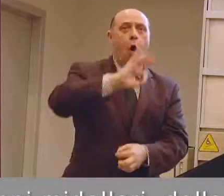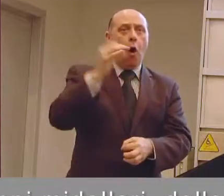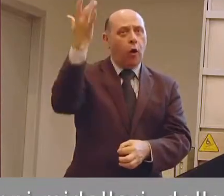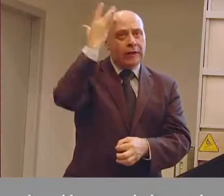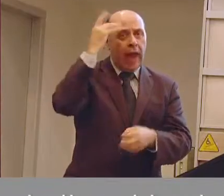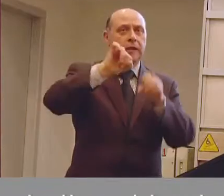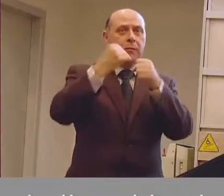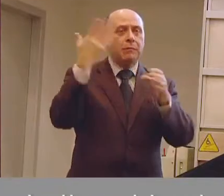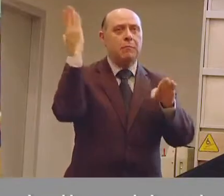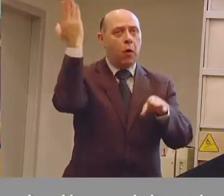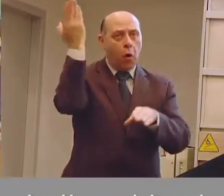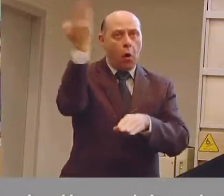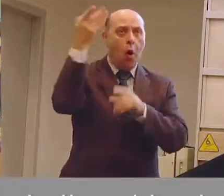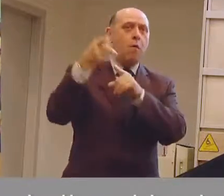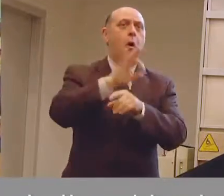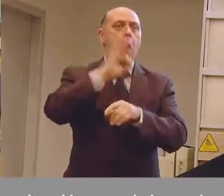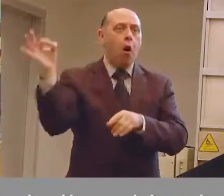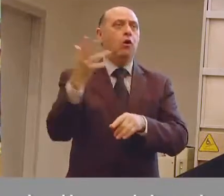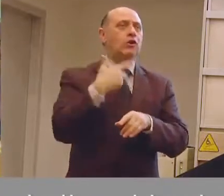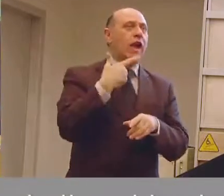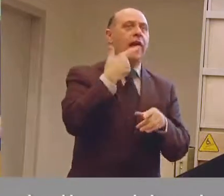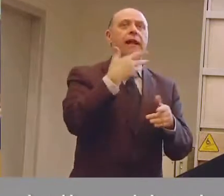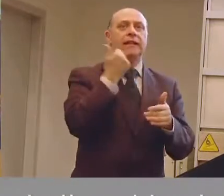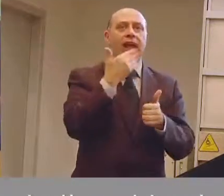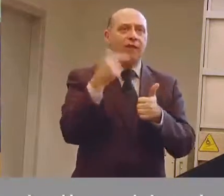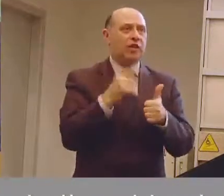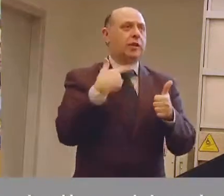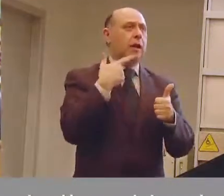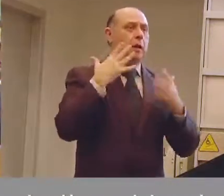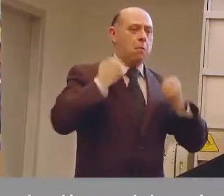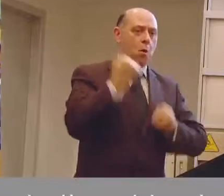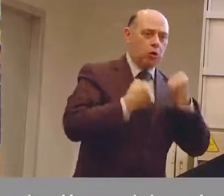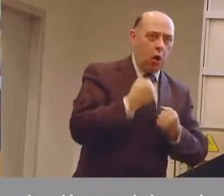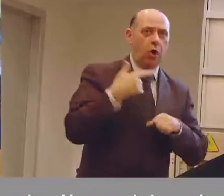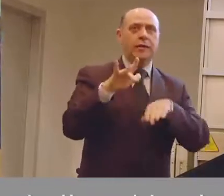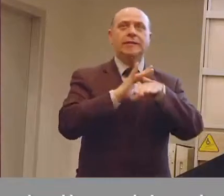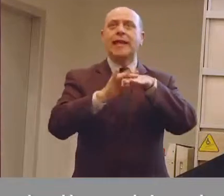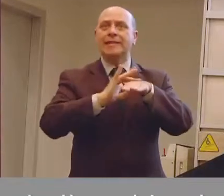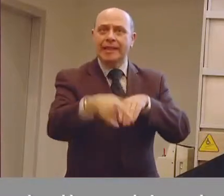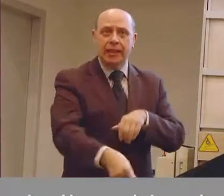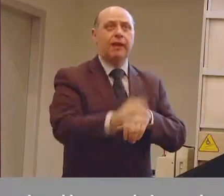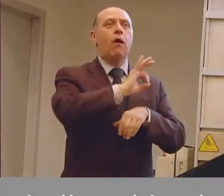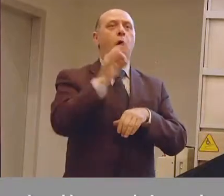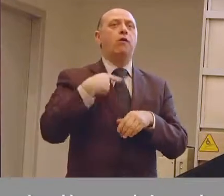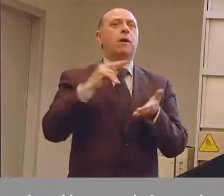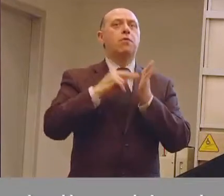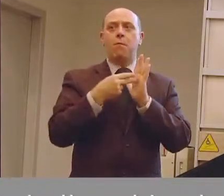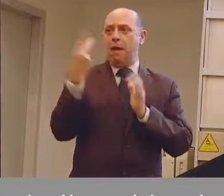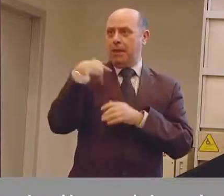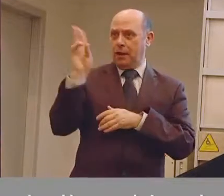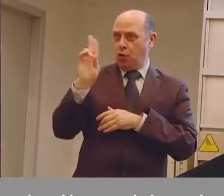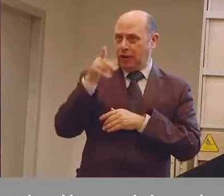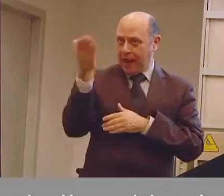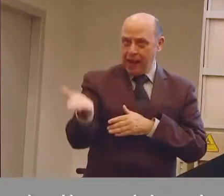che quindi presentano deficit motori, sensitivi, disfunzioni autonomiche, quindi problemi di continenza e incontinenza e anche